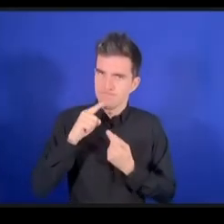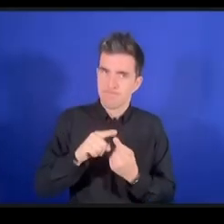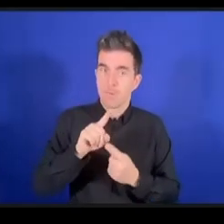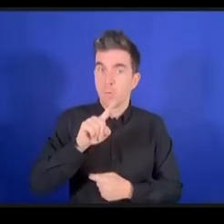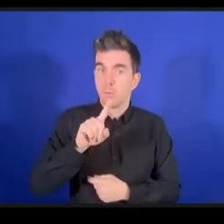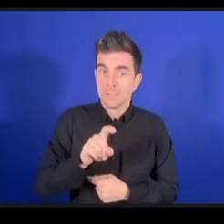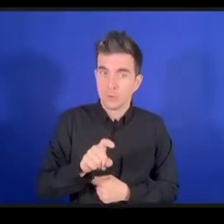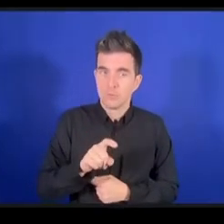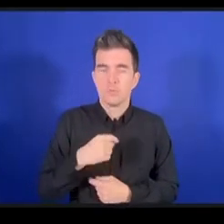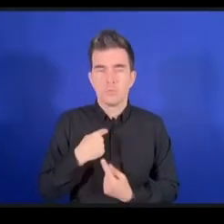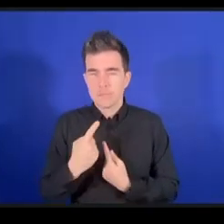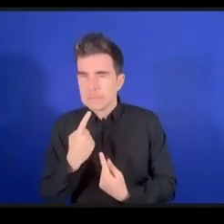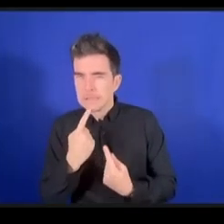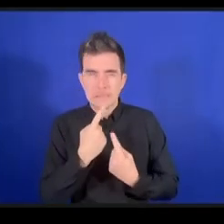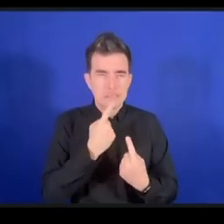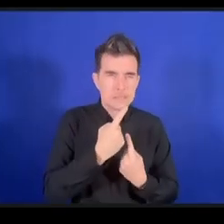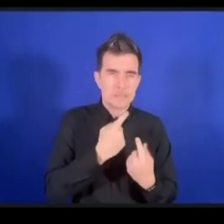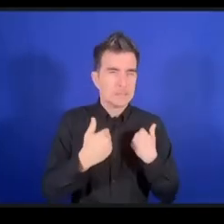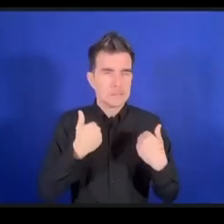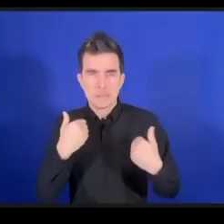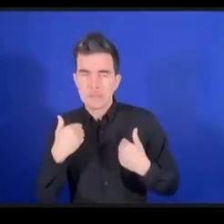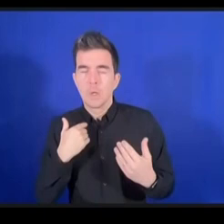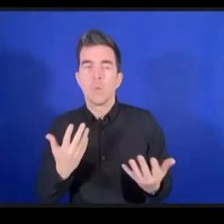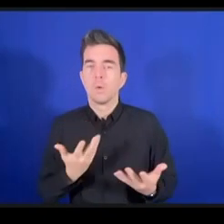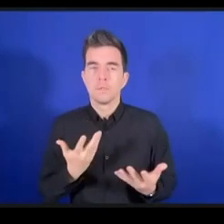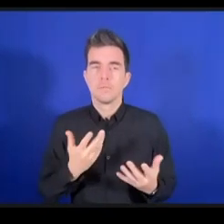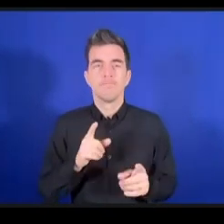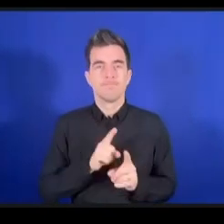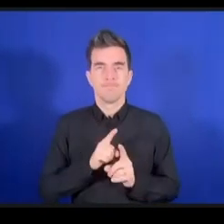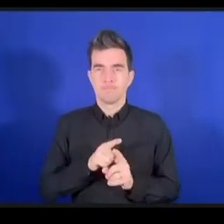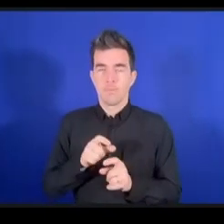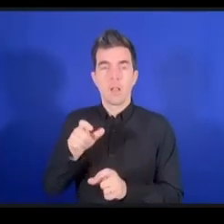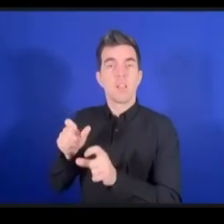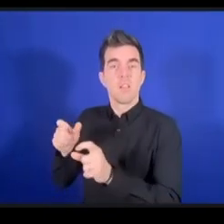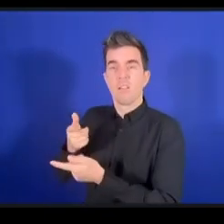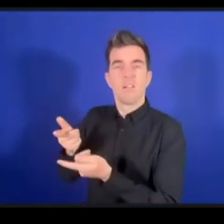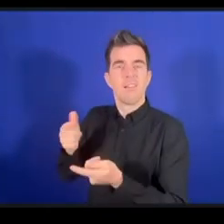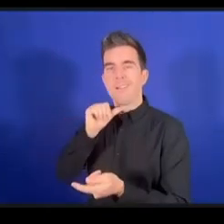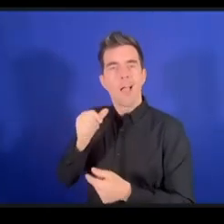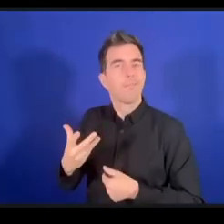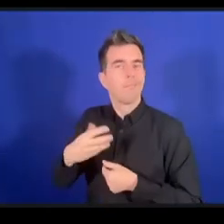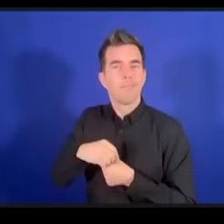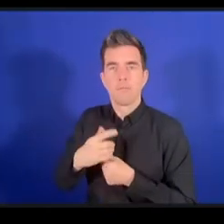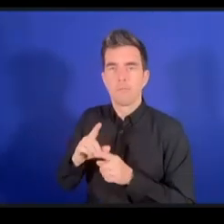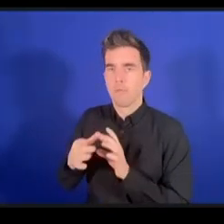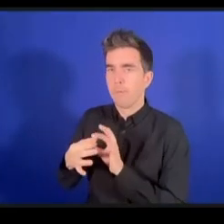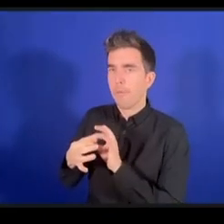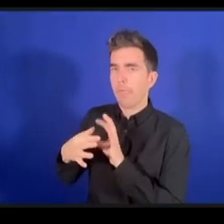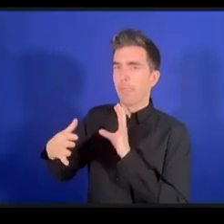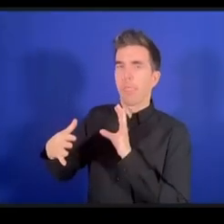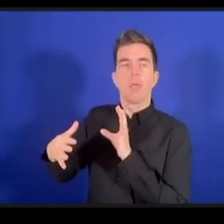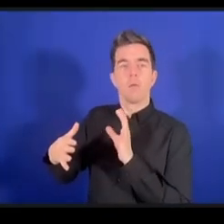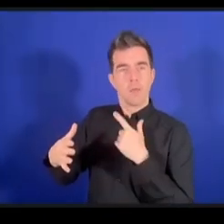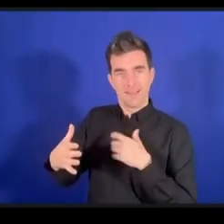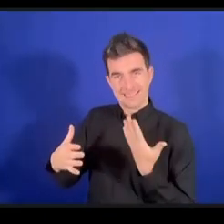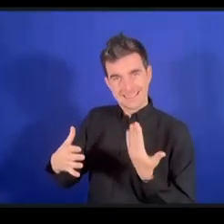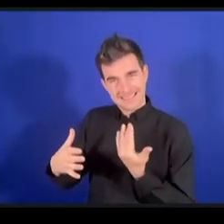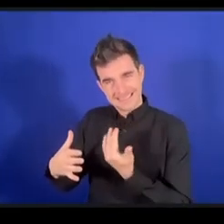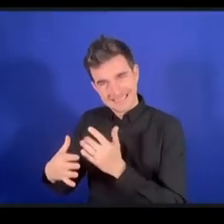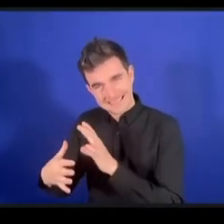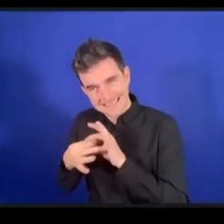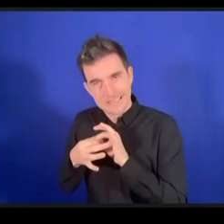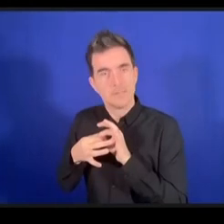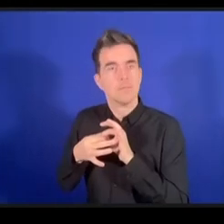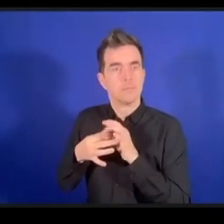وصل من هم مقطوعين عن الإنترنت عندما نتحدث عن هؤلاء نتحدث عن